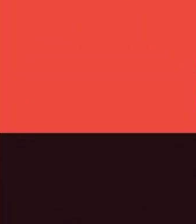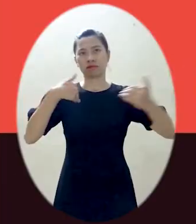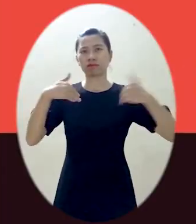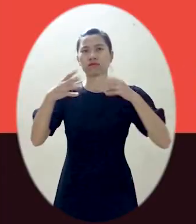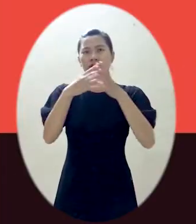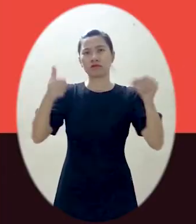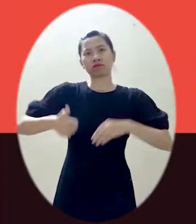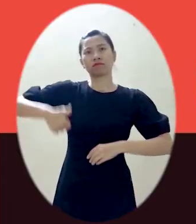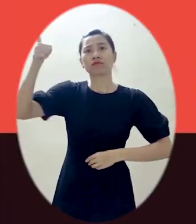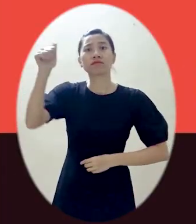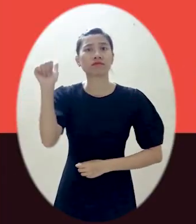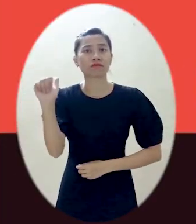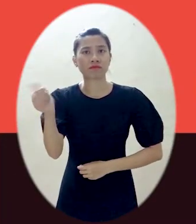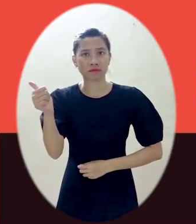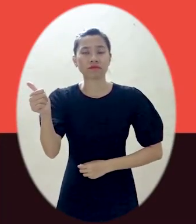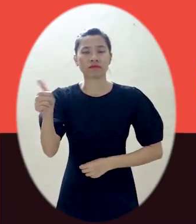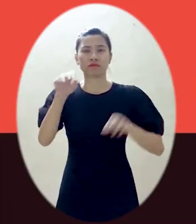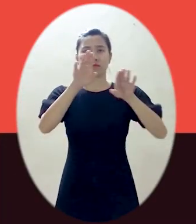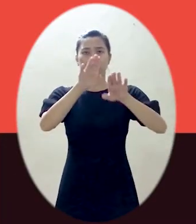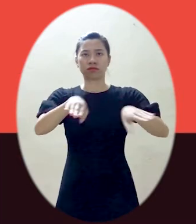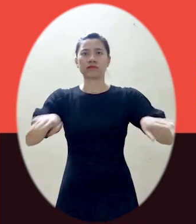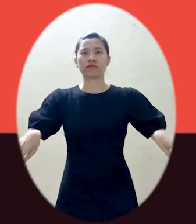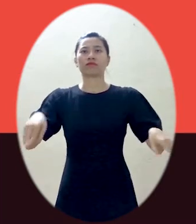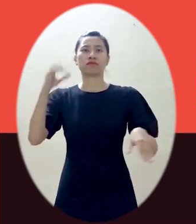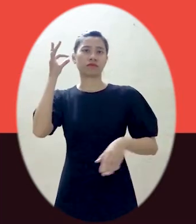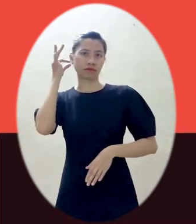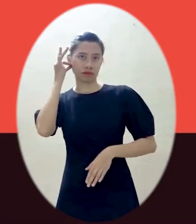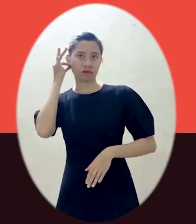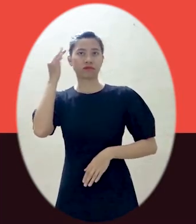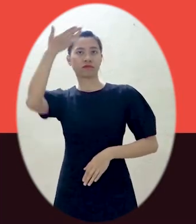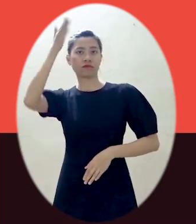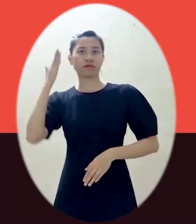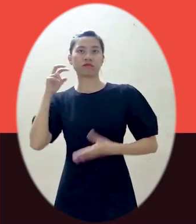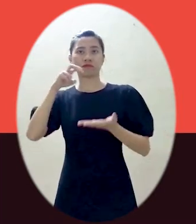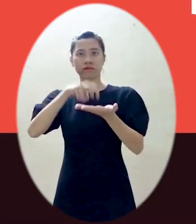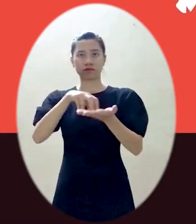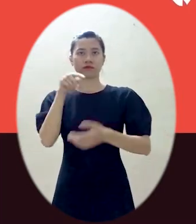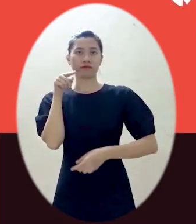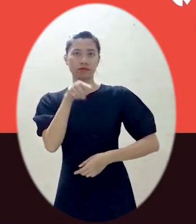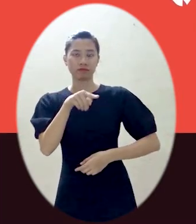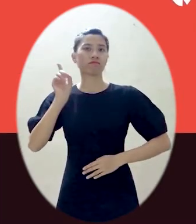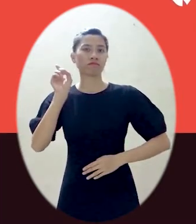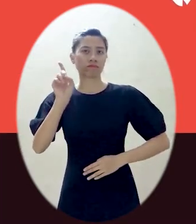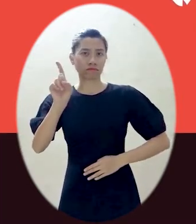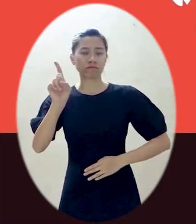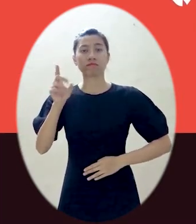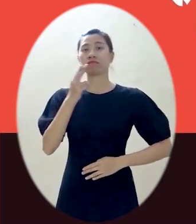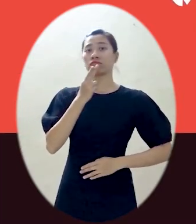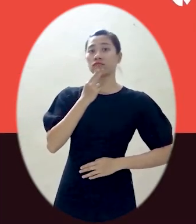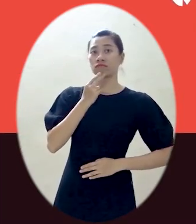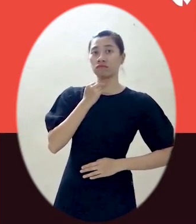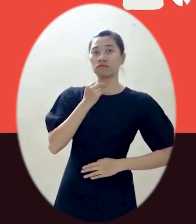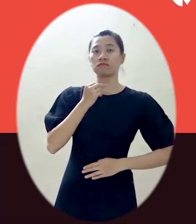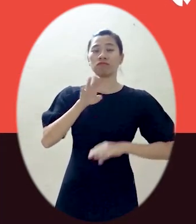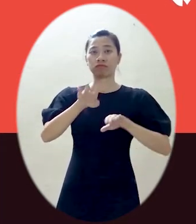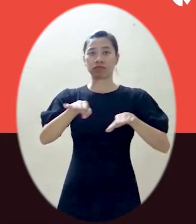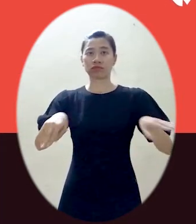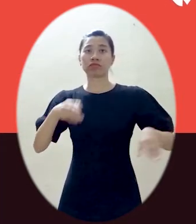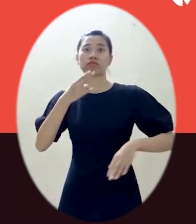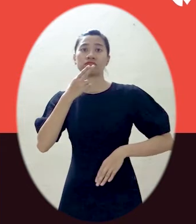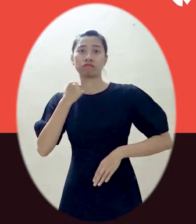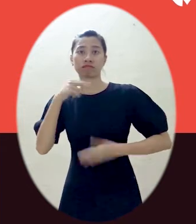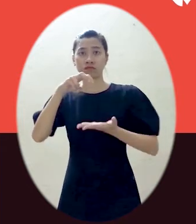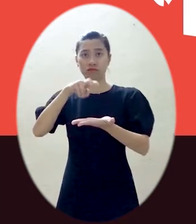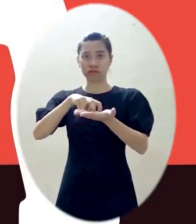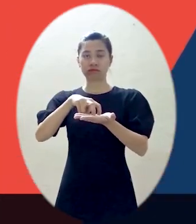xảy ra nhiều nhất ở phụ nữ và trẻ em gái khuyết tật Nhưng nam giới và trẻ em nam khuyết tật cũng hoàn toàn có thể trở thành nạn nhân